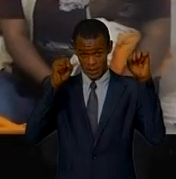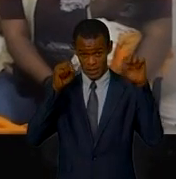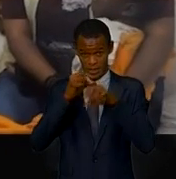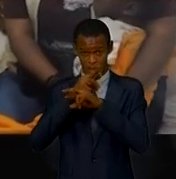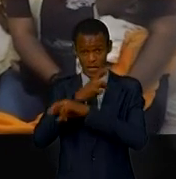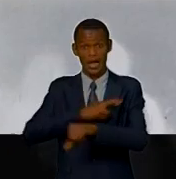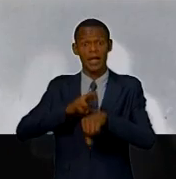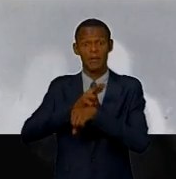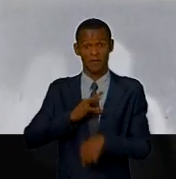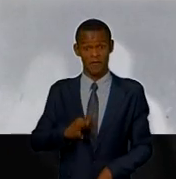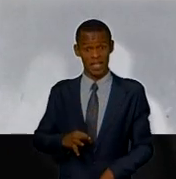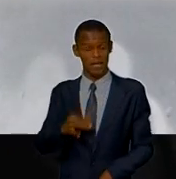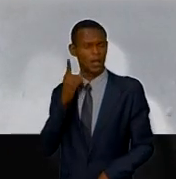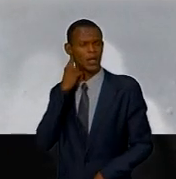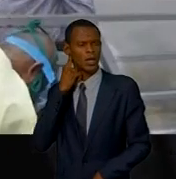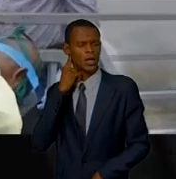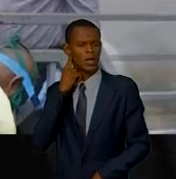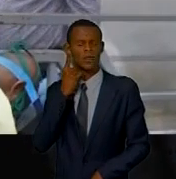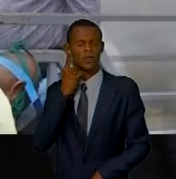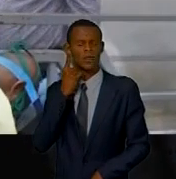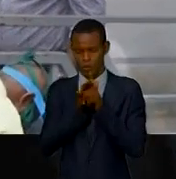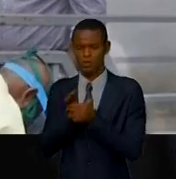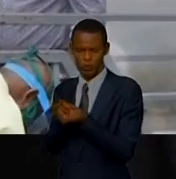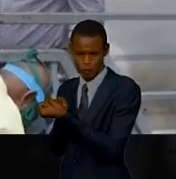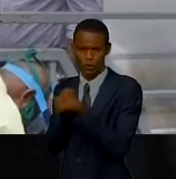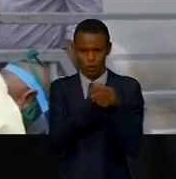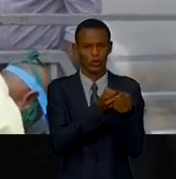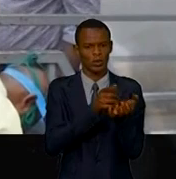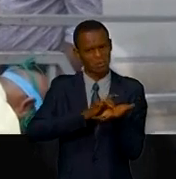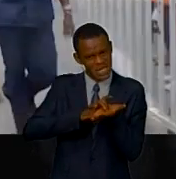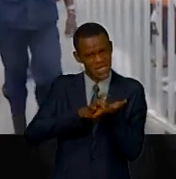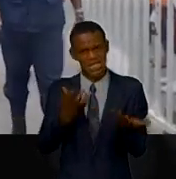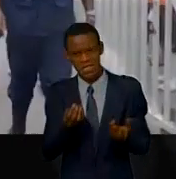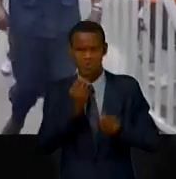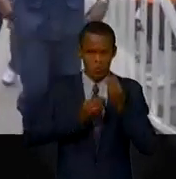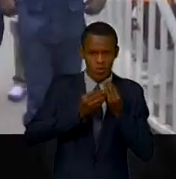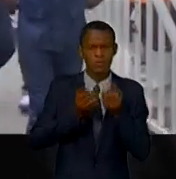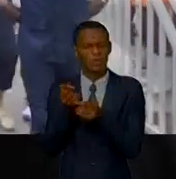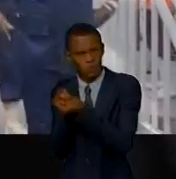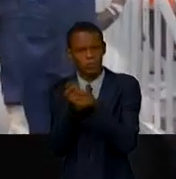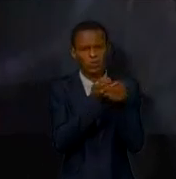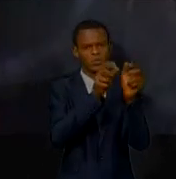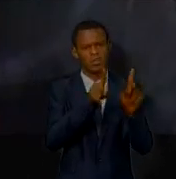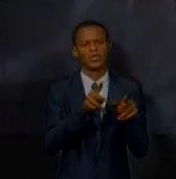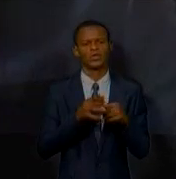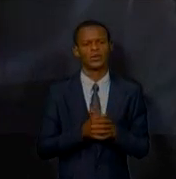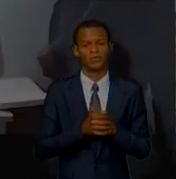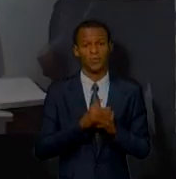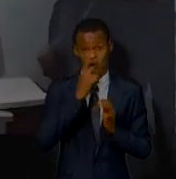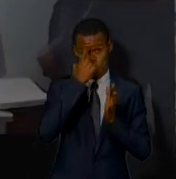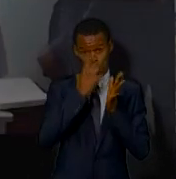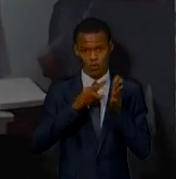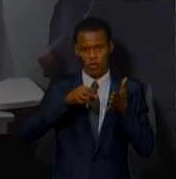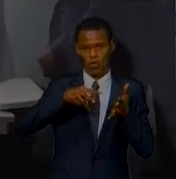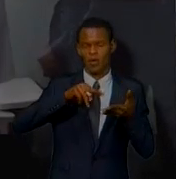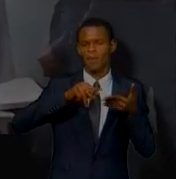prise en charge des malades et l'accompagnement des familles et malades. Carly Ndanzukasivita revient dans ses propos. La prise en charge